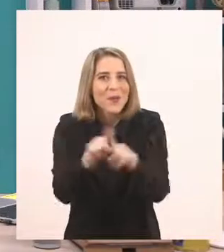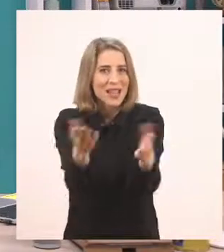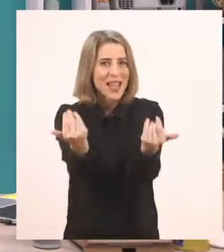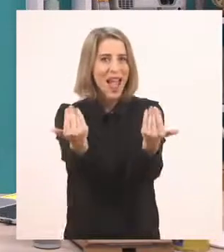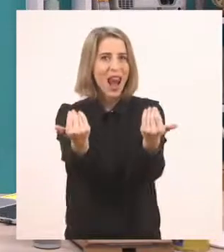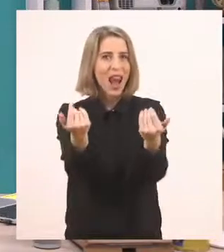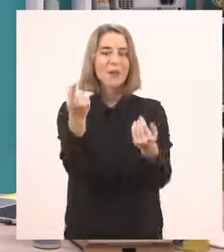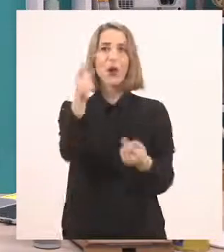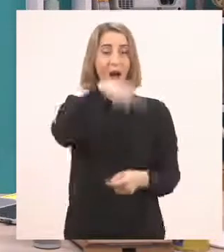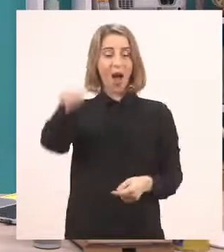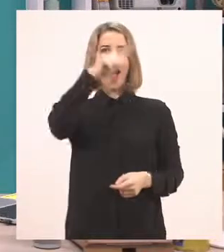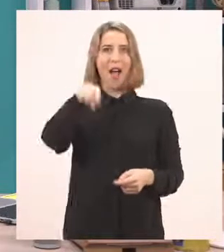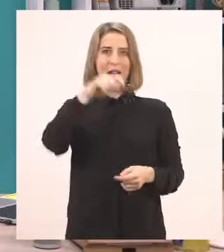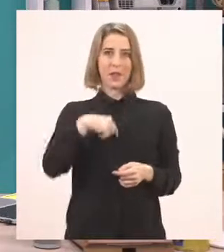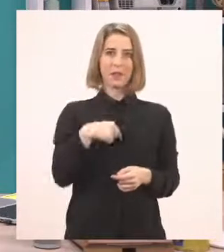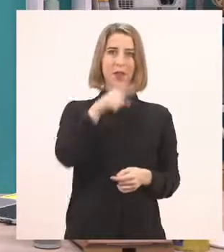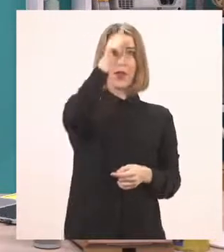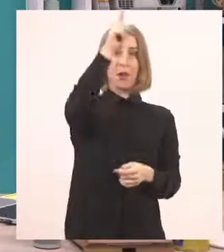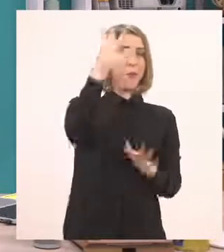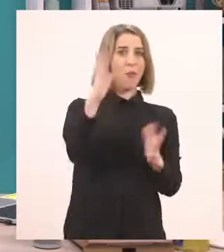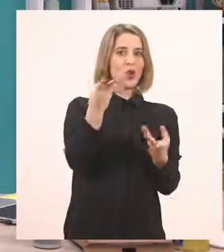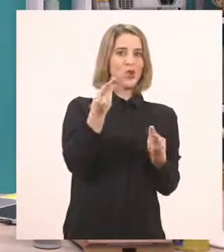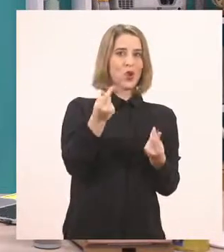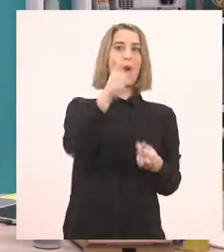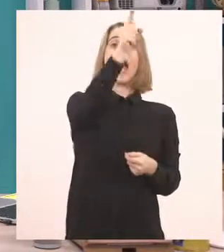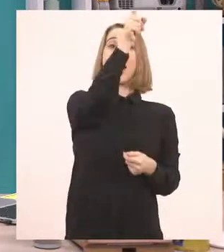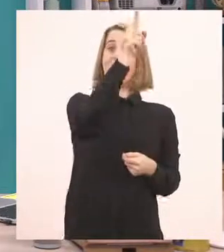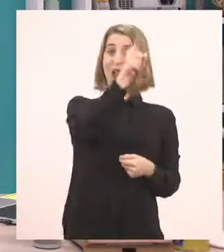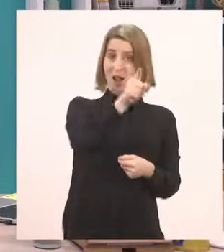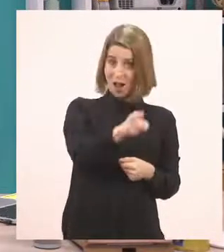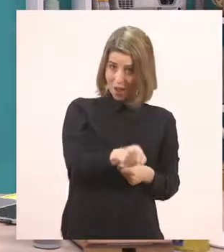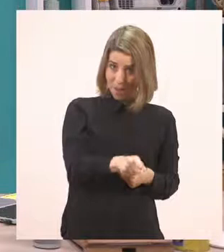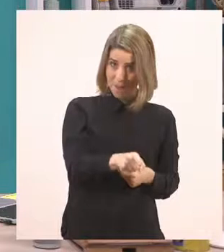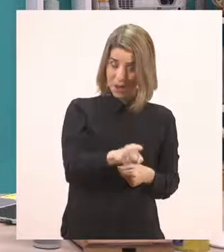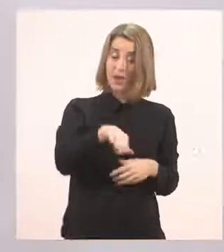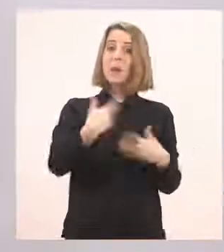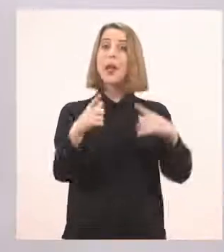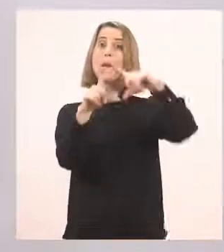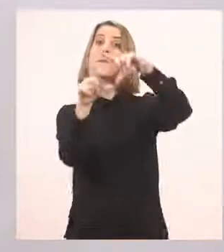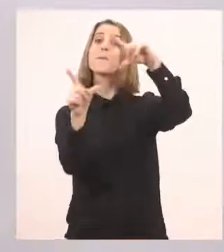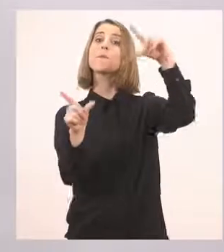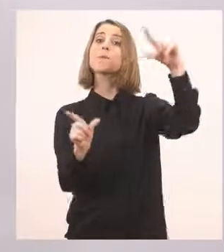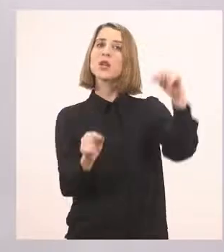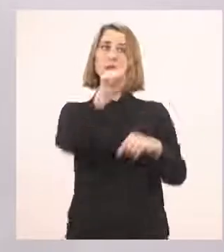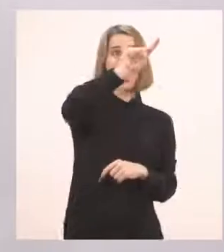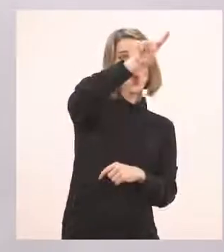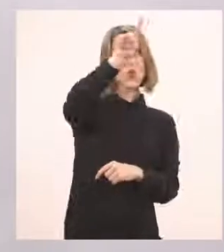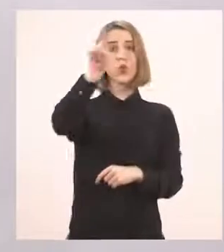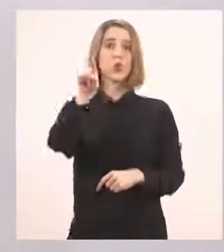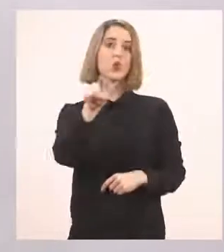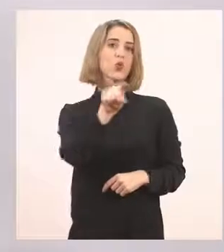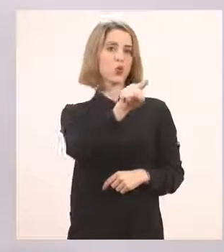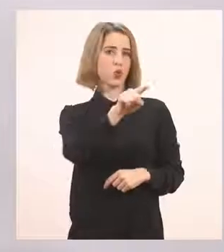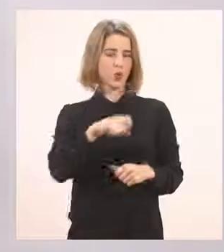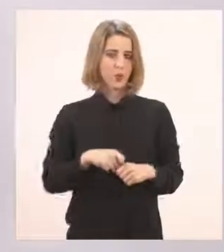λίγο στον αέρα. Τώρα το κεφαλαίο, πάμε μαζί. Μια γραμμούλα από πάνω προς τα κάτω και ένα μισοφέγγαρο.